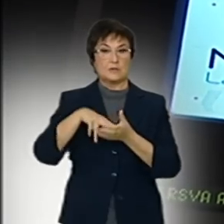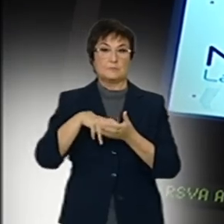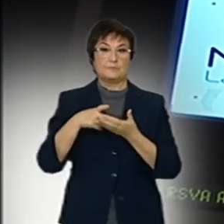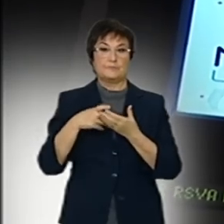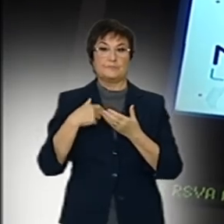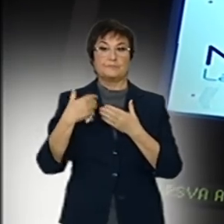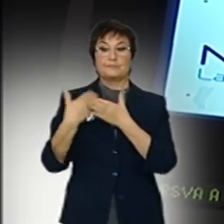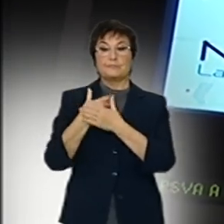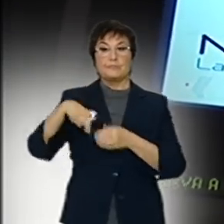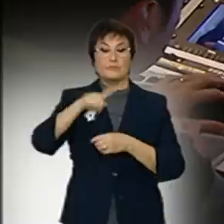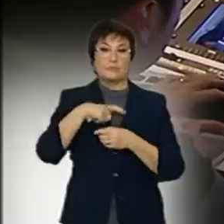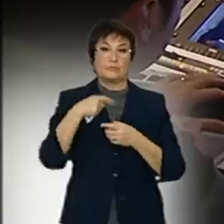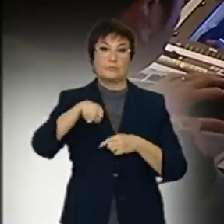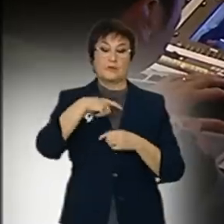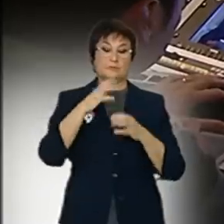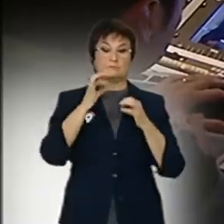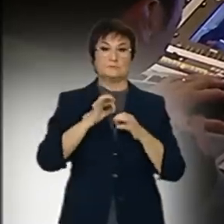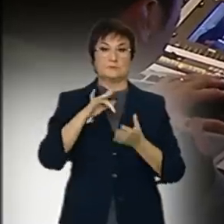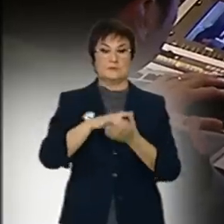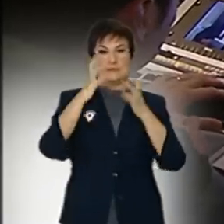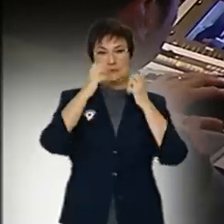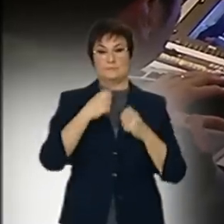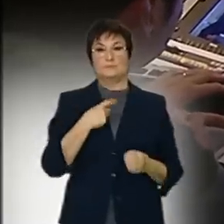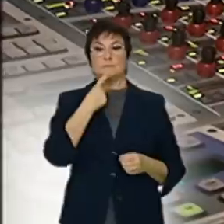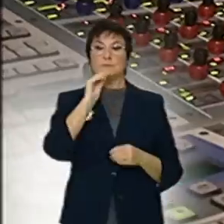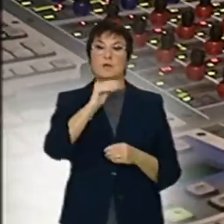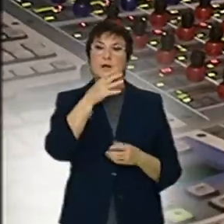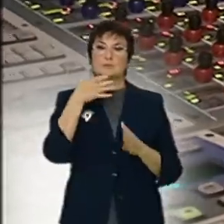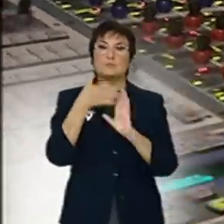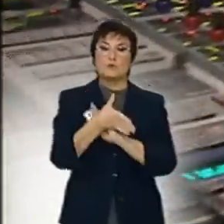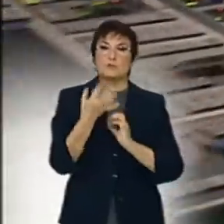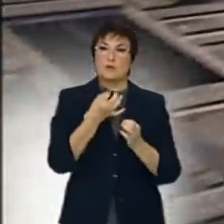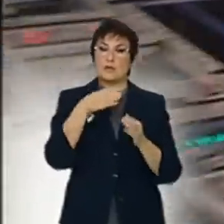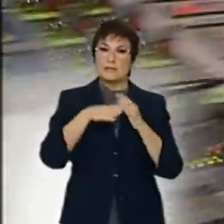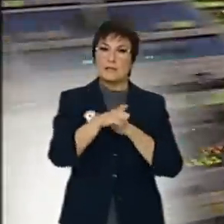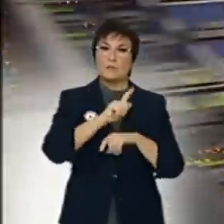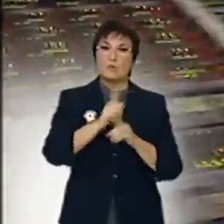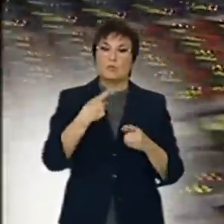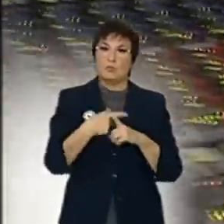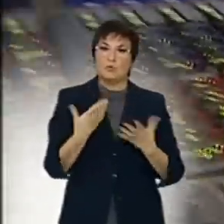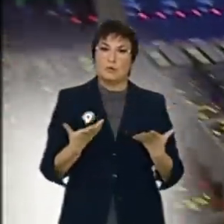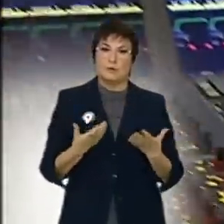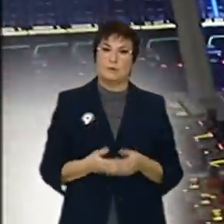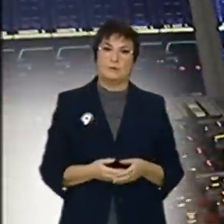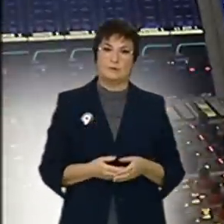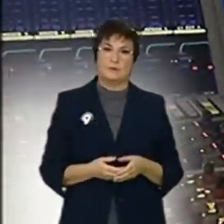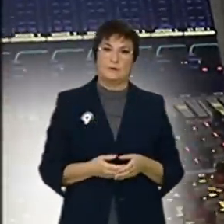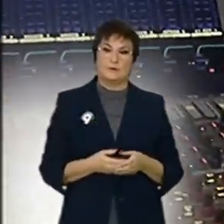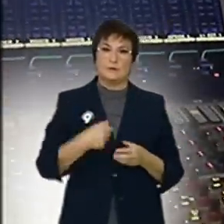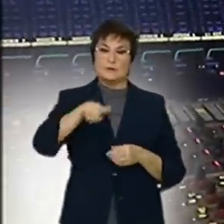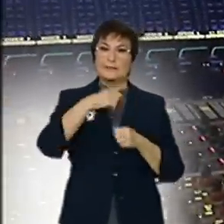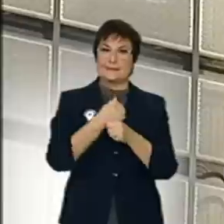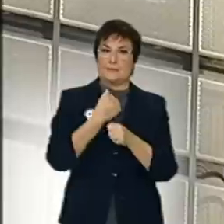així n'estem. Ha arribat el moment... Quina explicació vos donen, Ricard? Per què no vos diuen entrar a l'empresa de la que sou